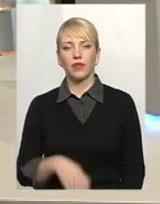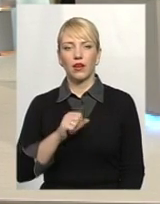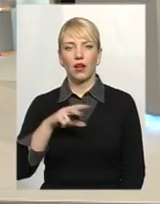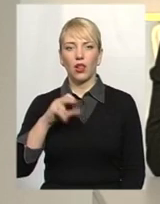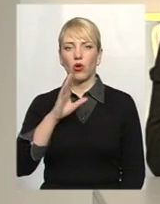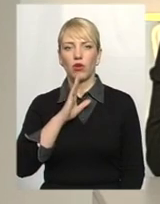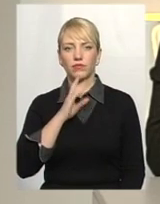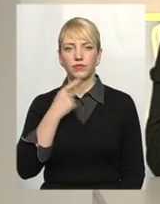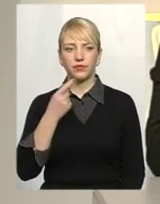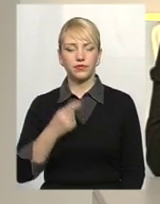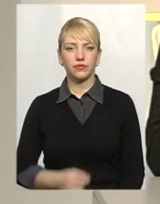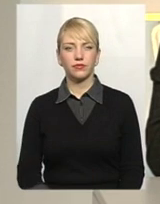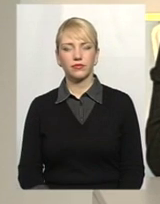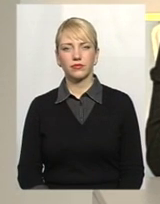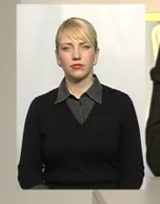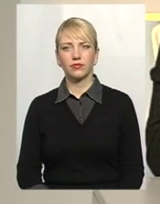Чуємо вас говорити.